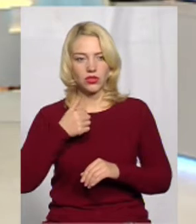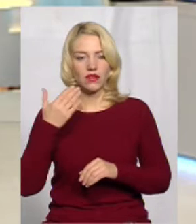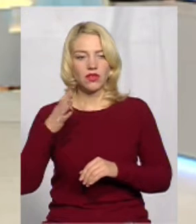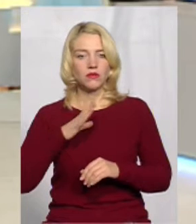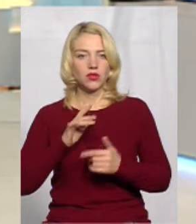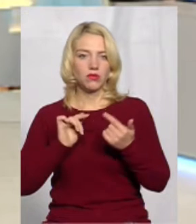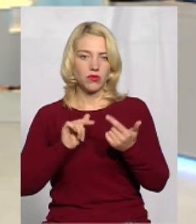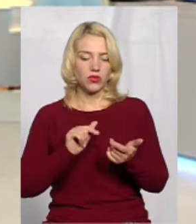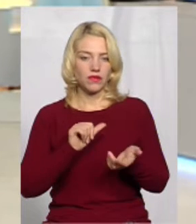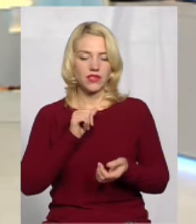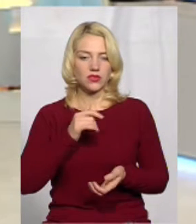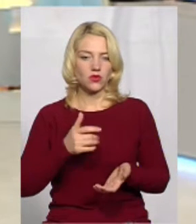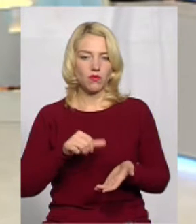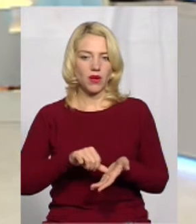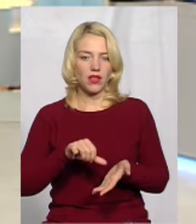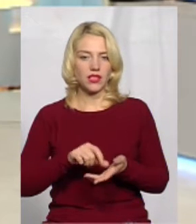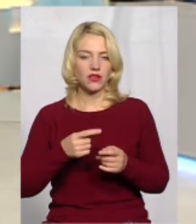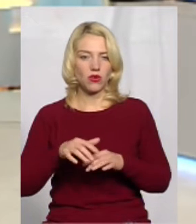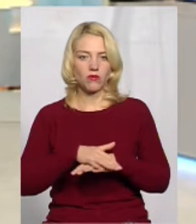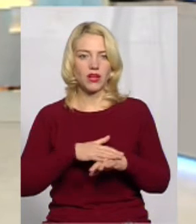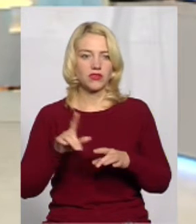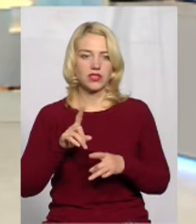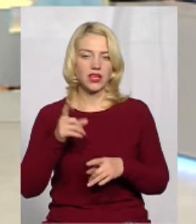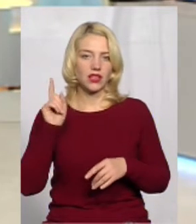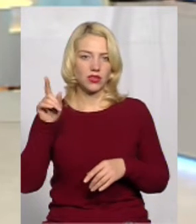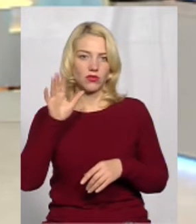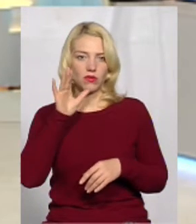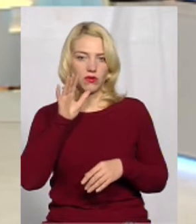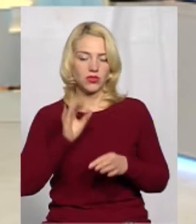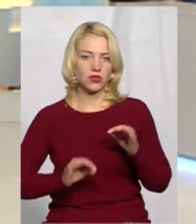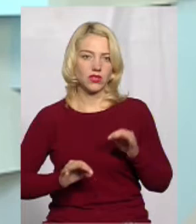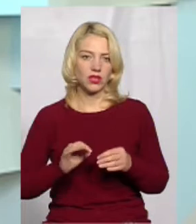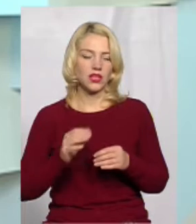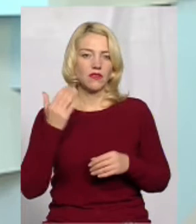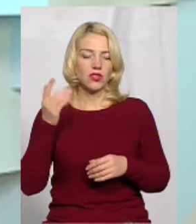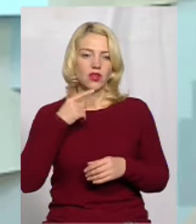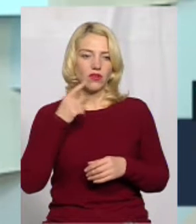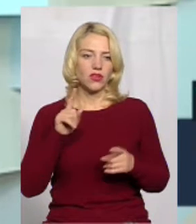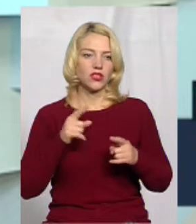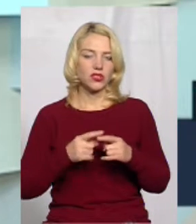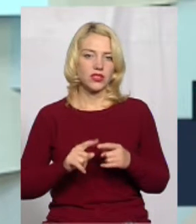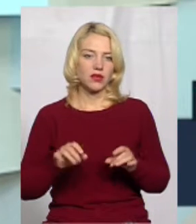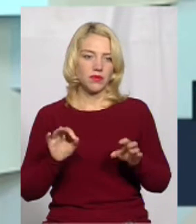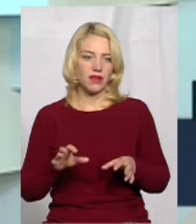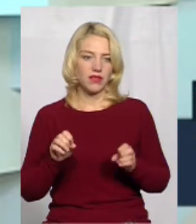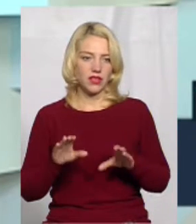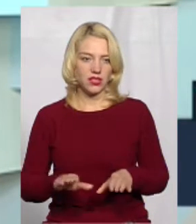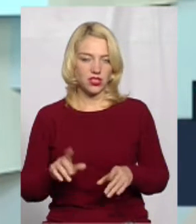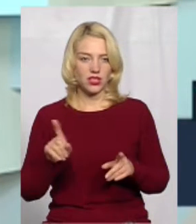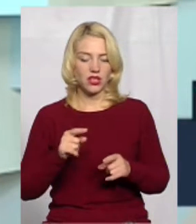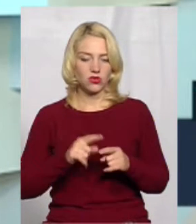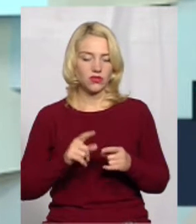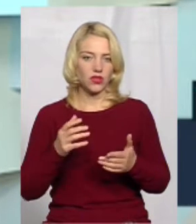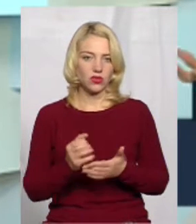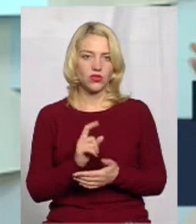проти виступали громадськості, яка на той момент судилася, вони говорили, що це правильне рішення, а тут виходить, через